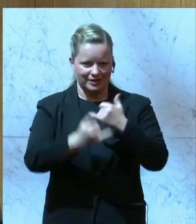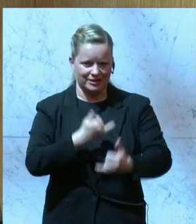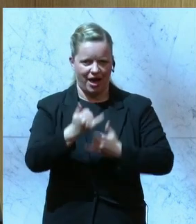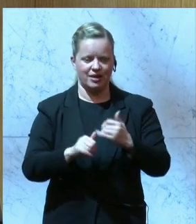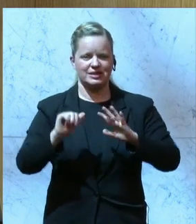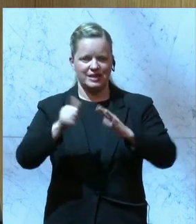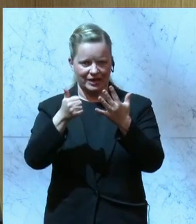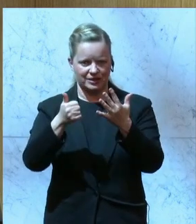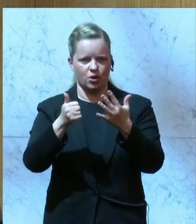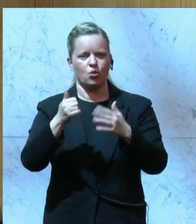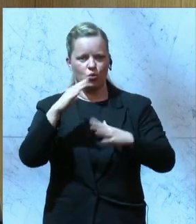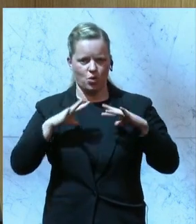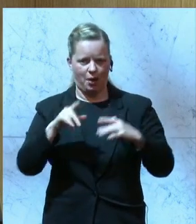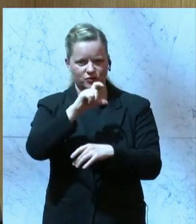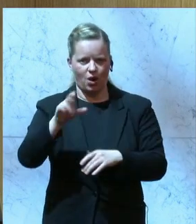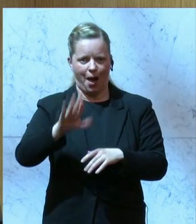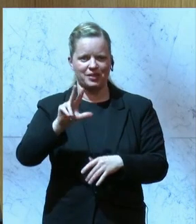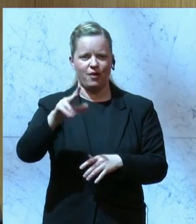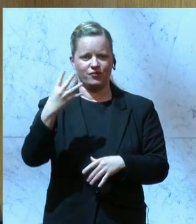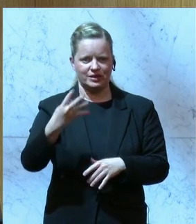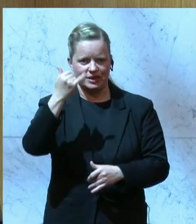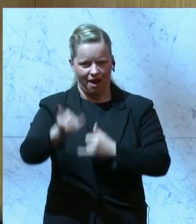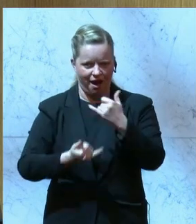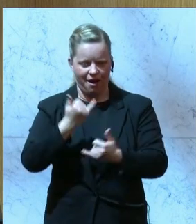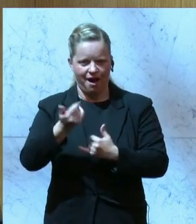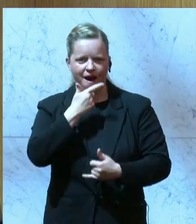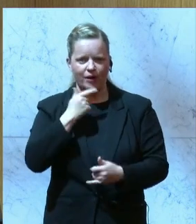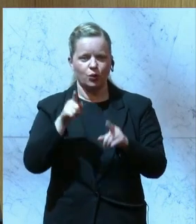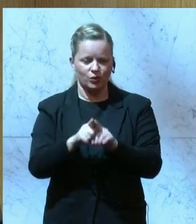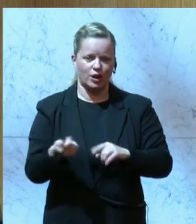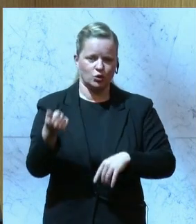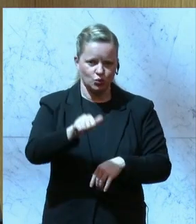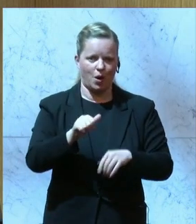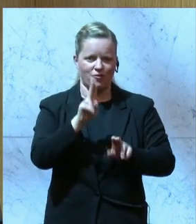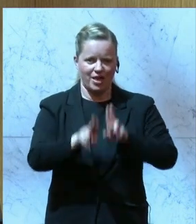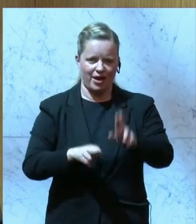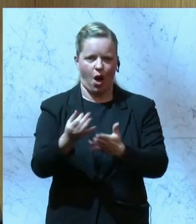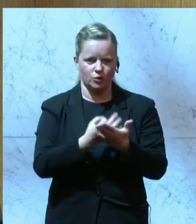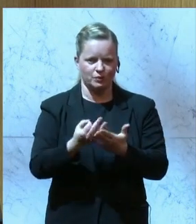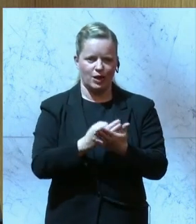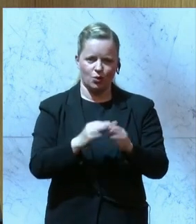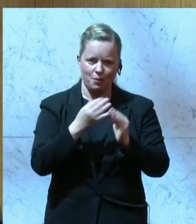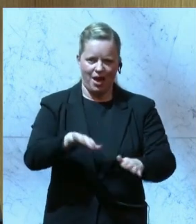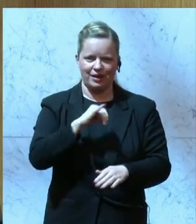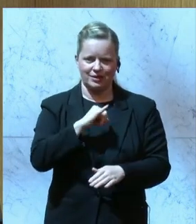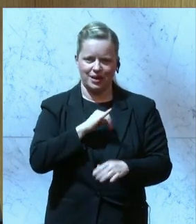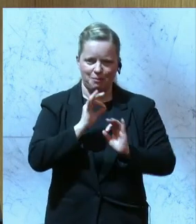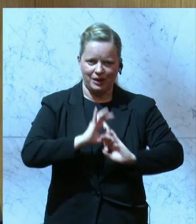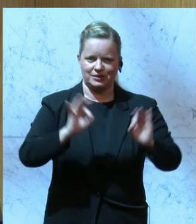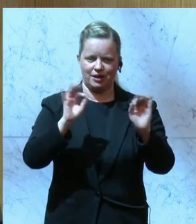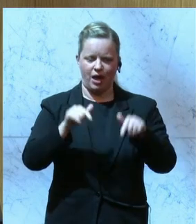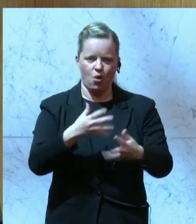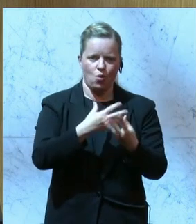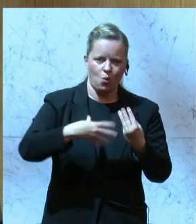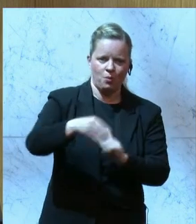Urlaubswoche ab 43 Jahren und Anreize für die Pflegeausbildung mit zusätzlichen Dulen, Stipendien für Um- und